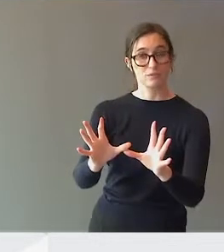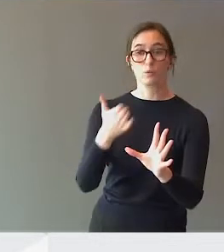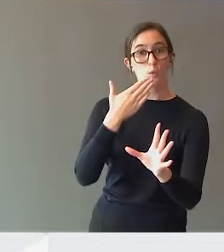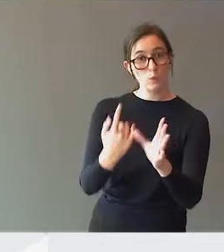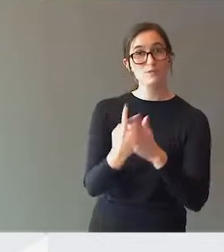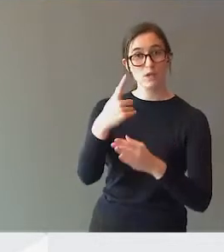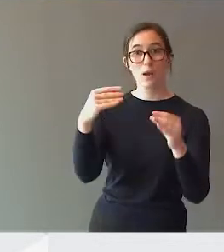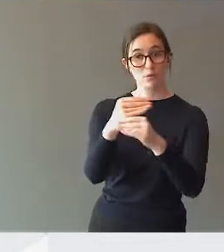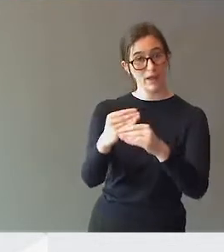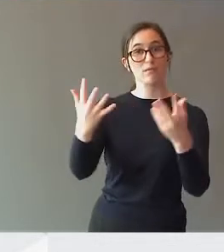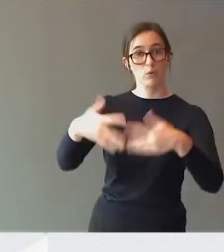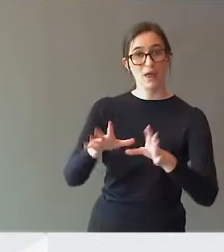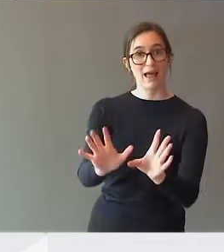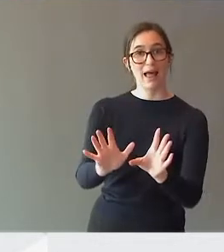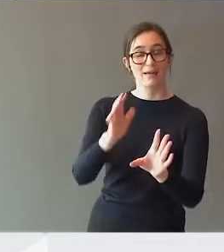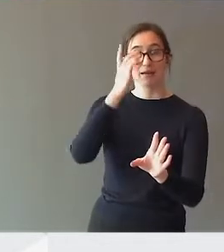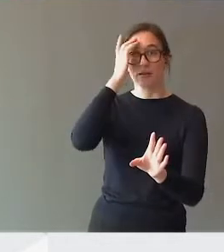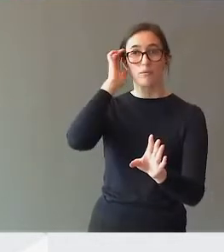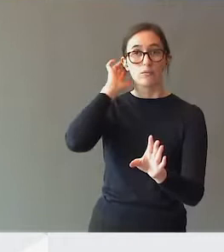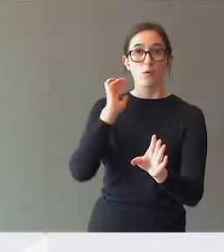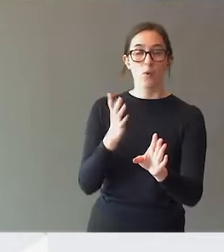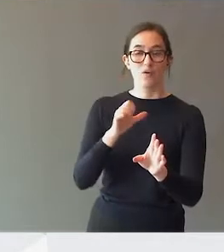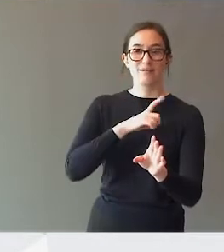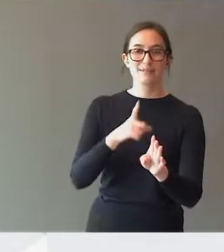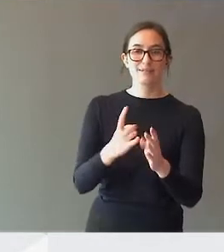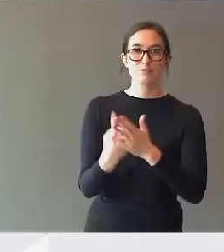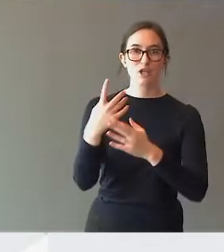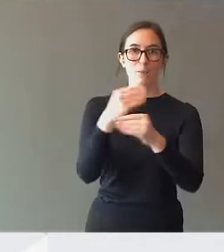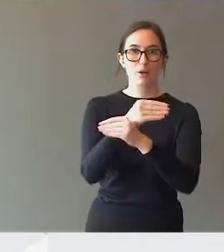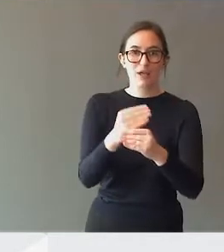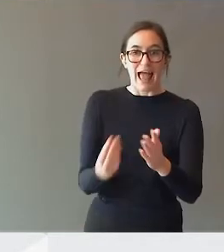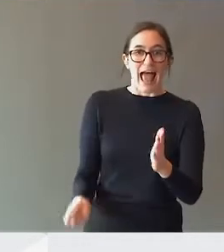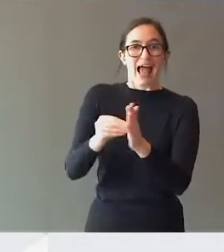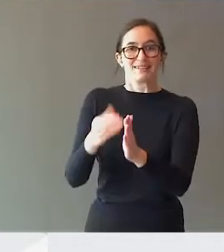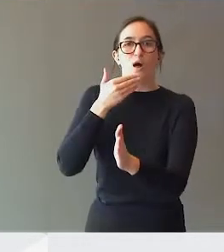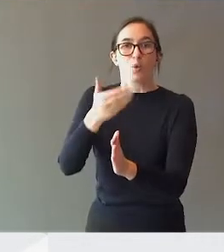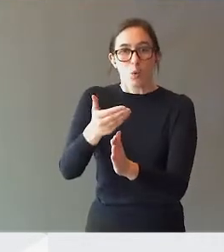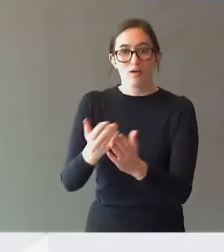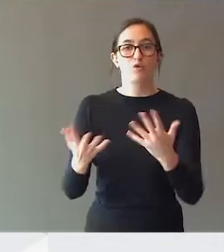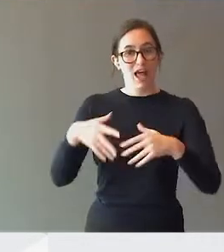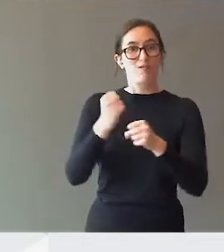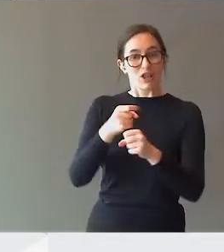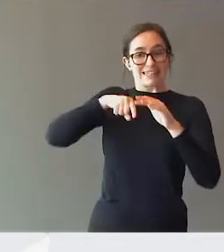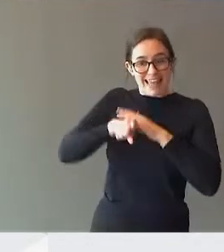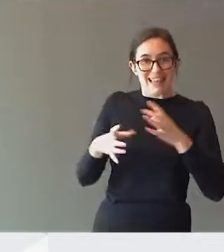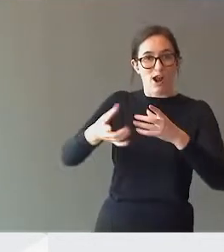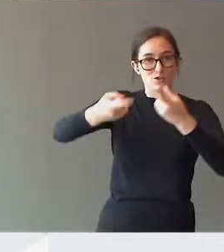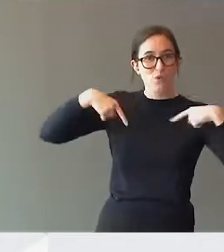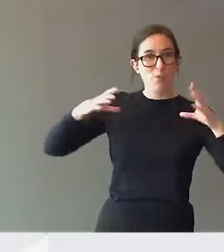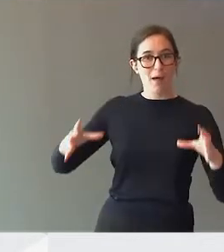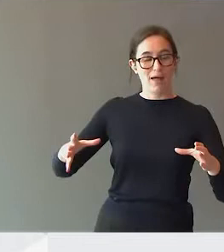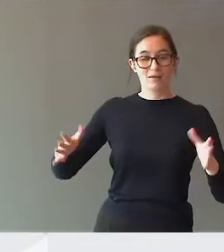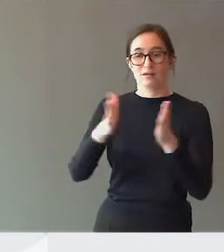spesialpedagogikk fungerer, og ekstra god spesialpedagogikk fungerer inne i klasserommet. Det fungerer